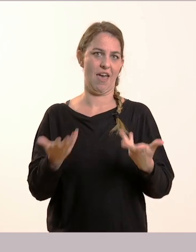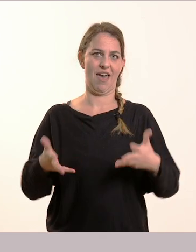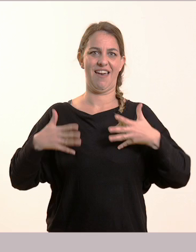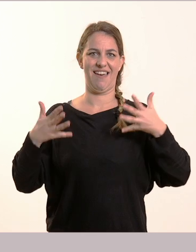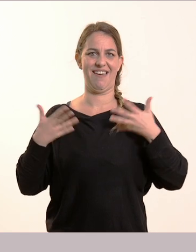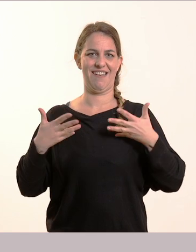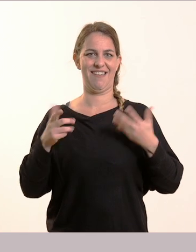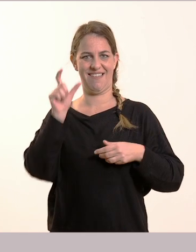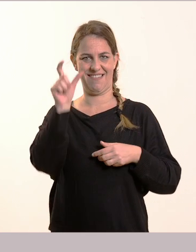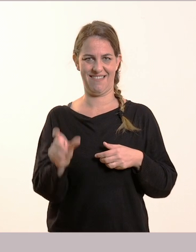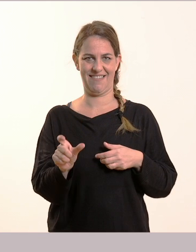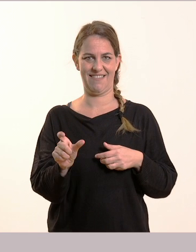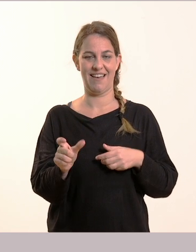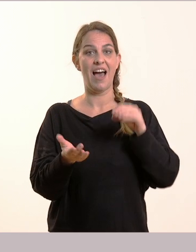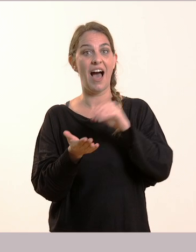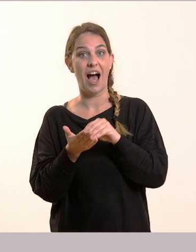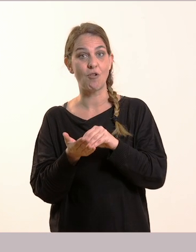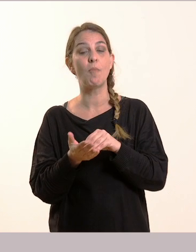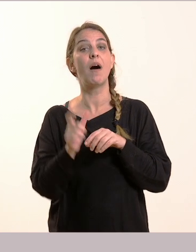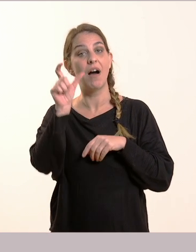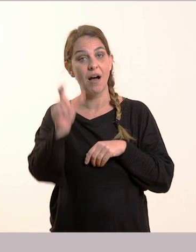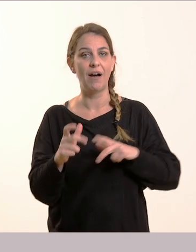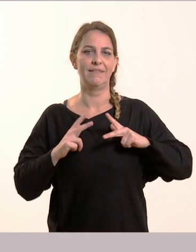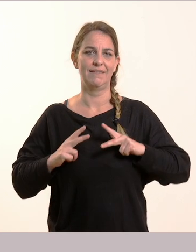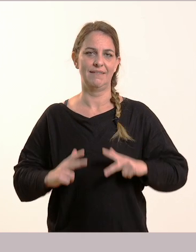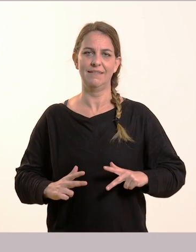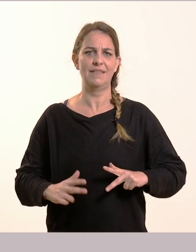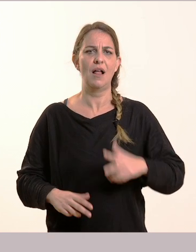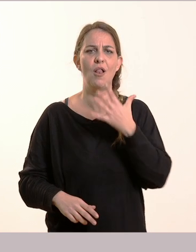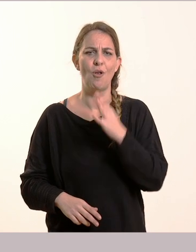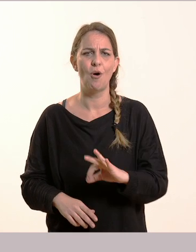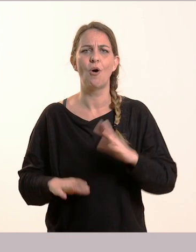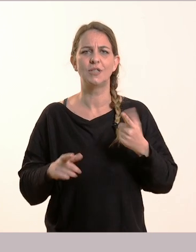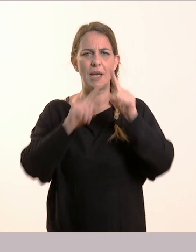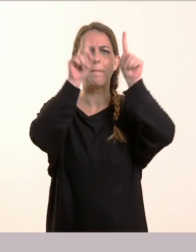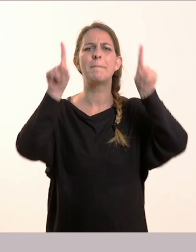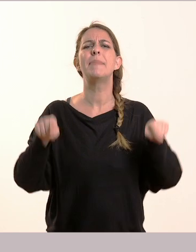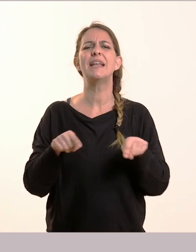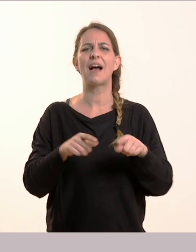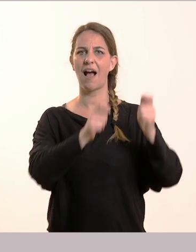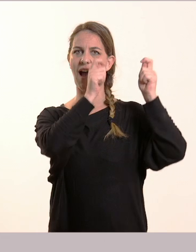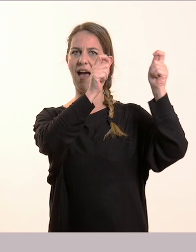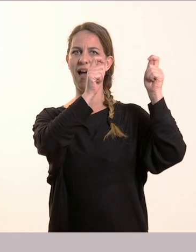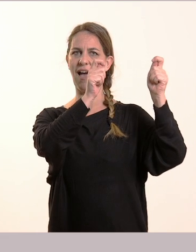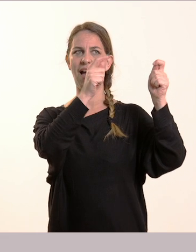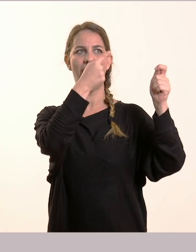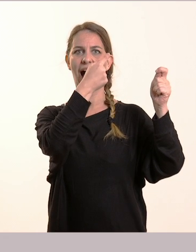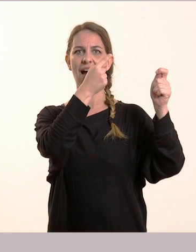Αλλά και τι. Και ικανοποίηση μάλλον. Γιατί βλέπετε έχει σηκώσει το πινακάκι που έχει γράψει πρώτη φορά τους